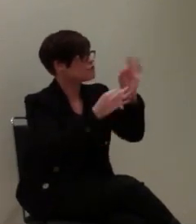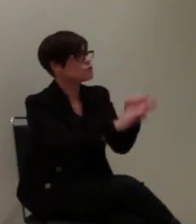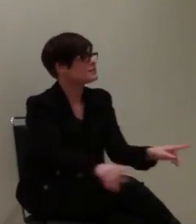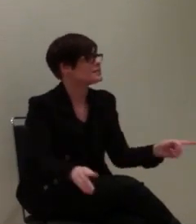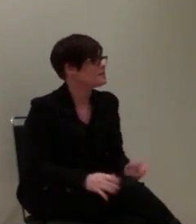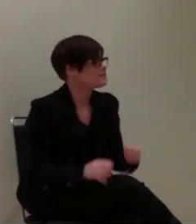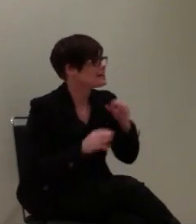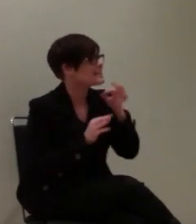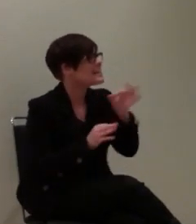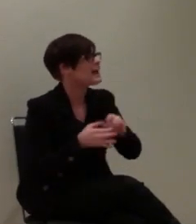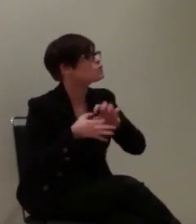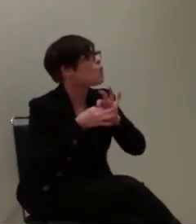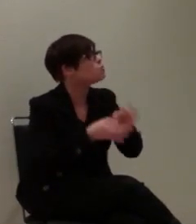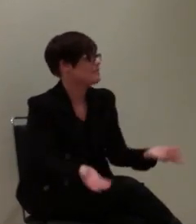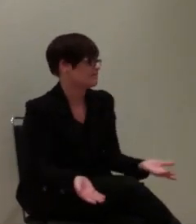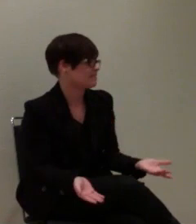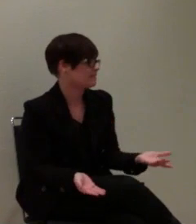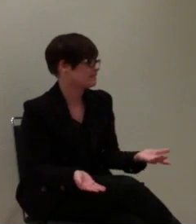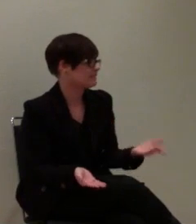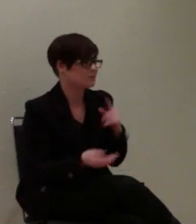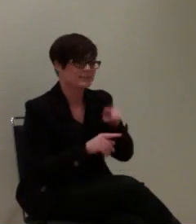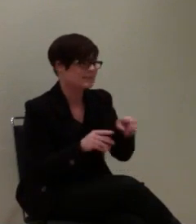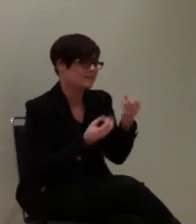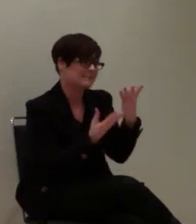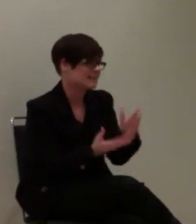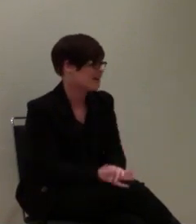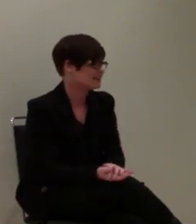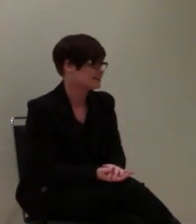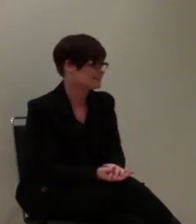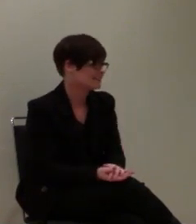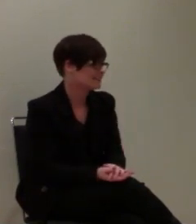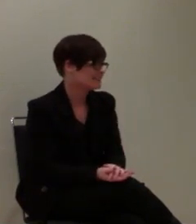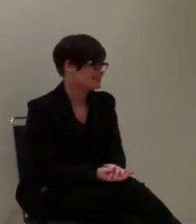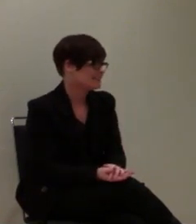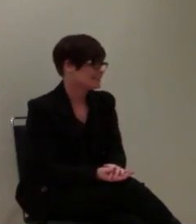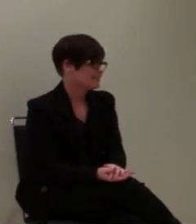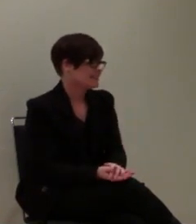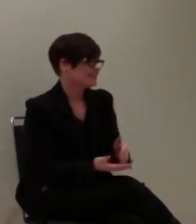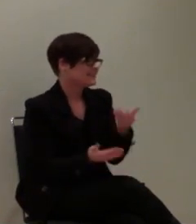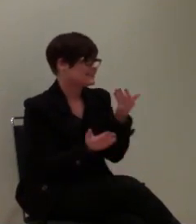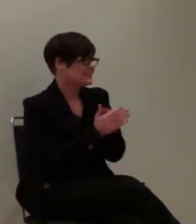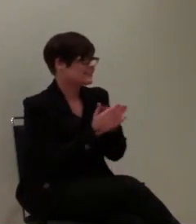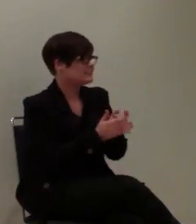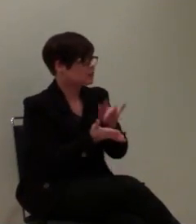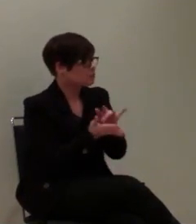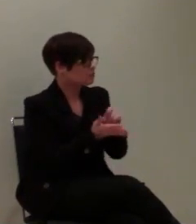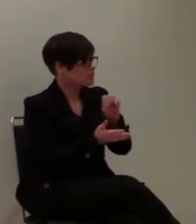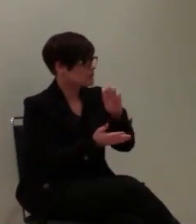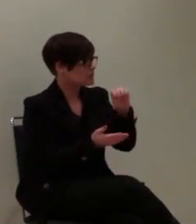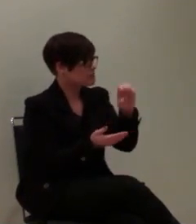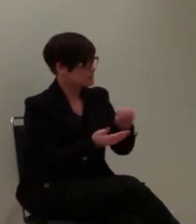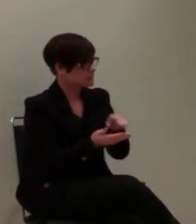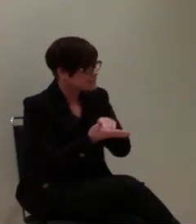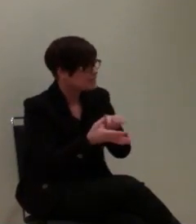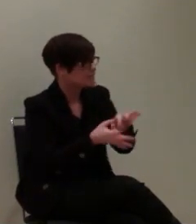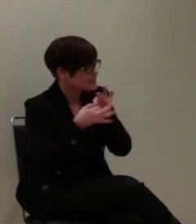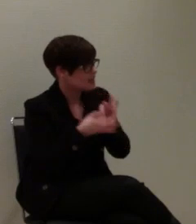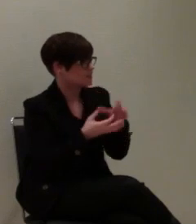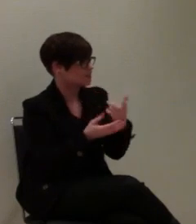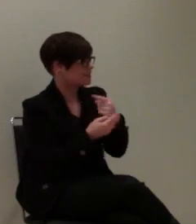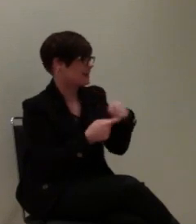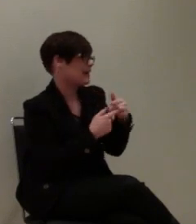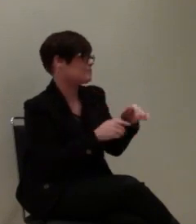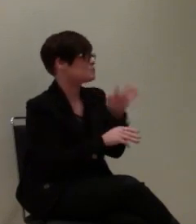Kernkomponente des Netzwerks ist. Aus dem Grund, das ist auch mit dem Grund, weswegen wir sagen, wir nehmen die SMS und keinen anderen Messenger